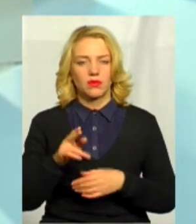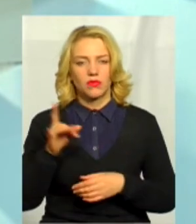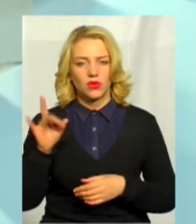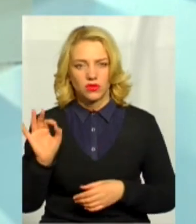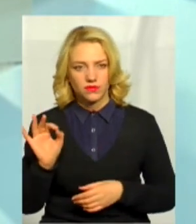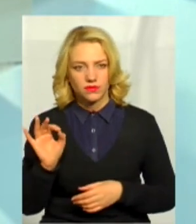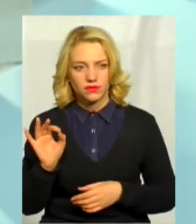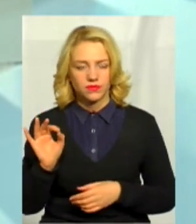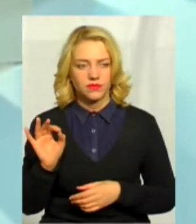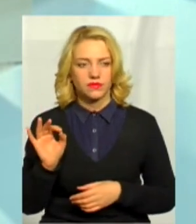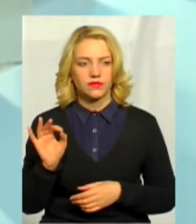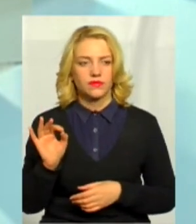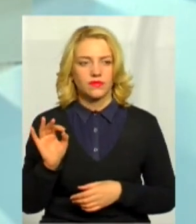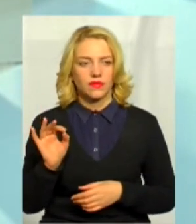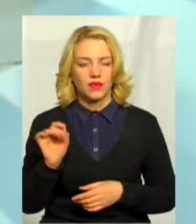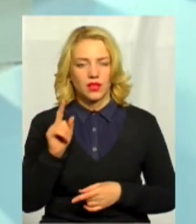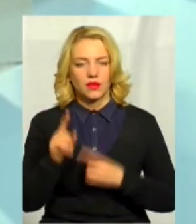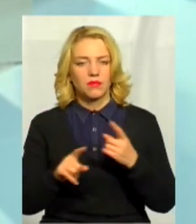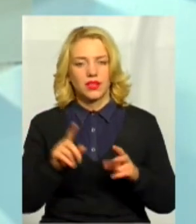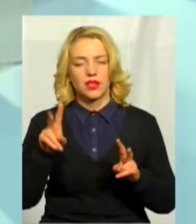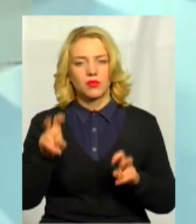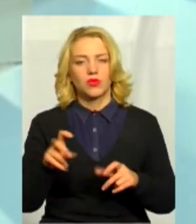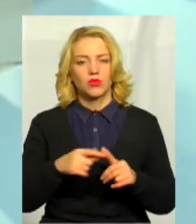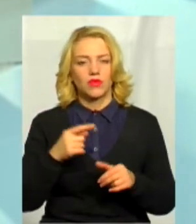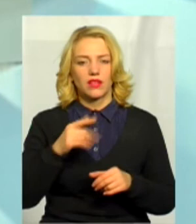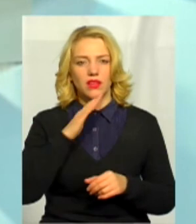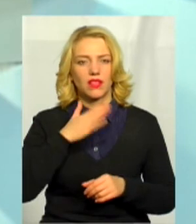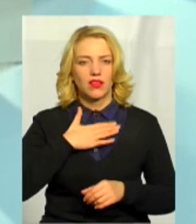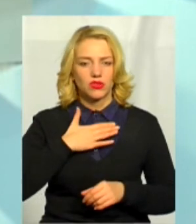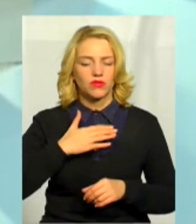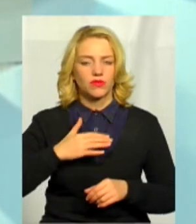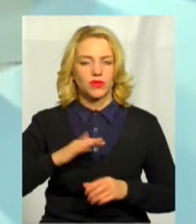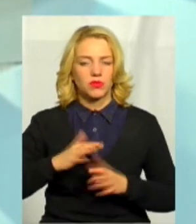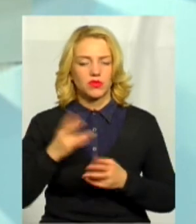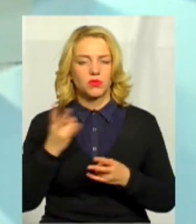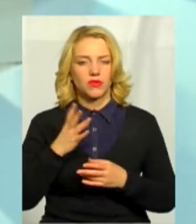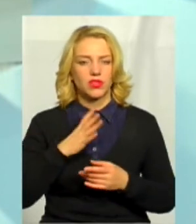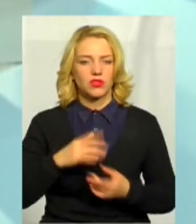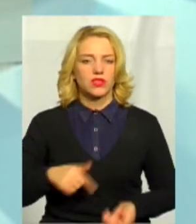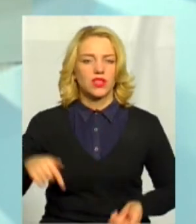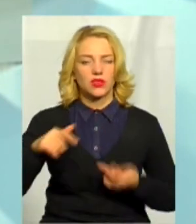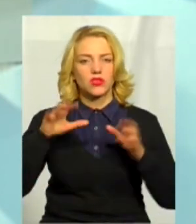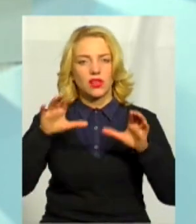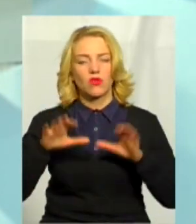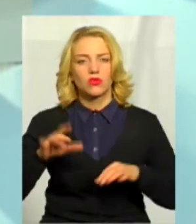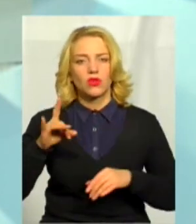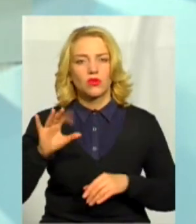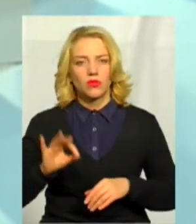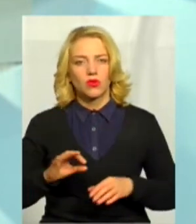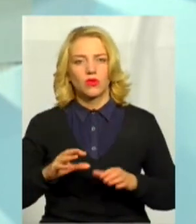переименування в нашому випадку має відбуватися згідно закону про